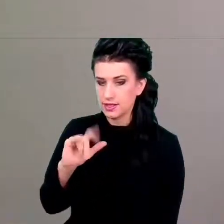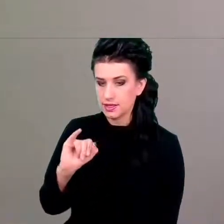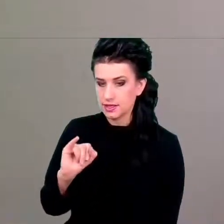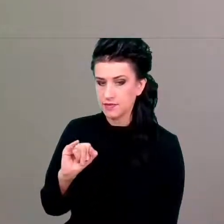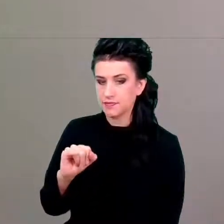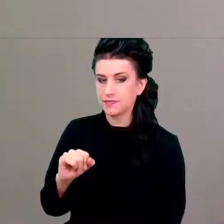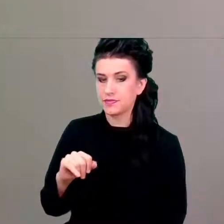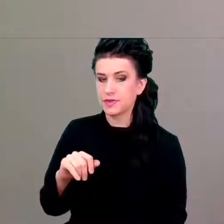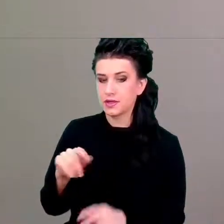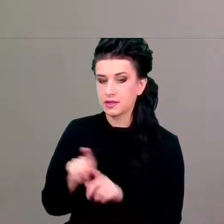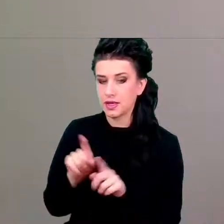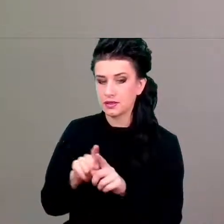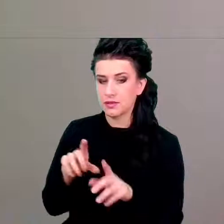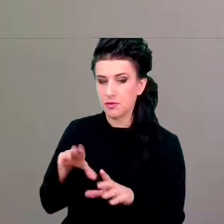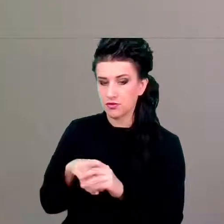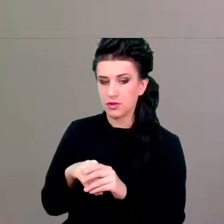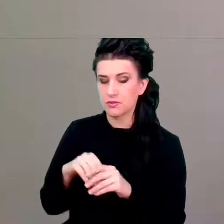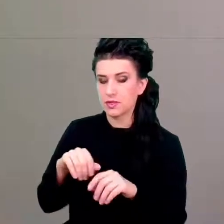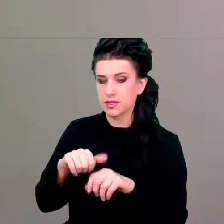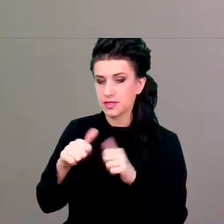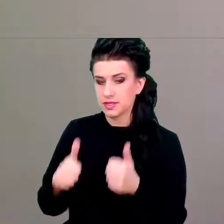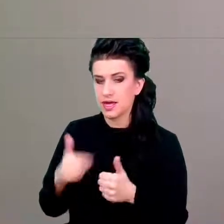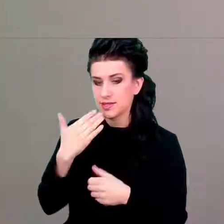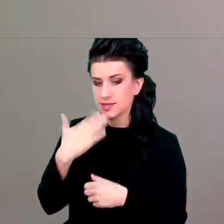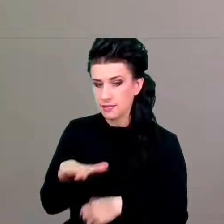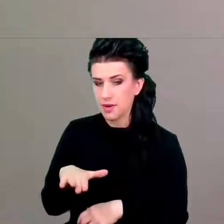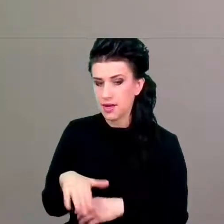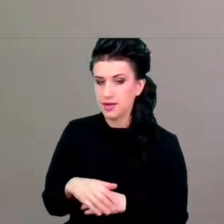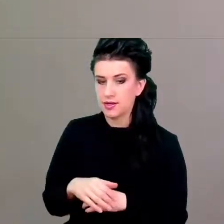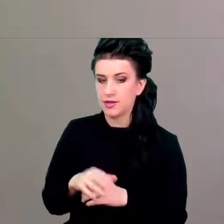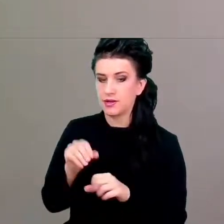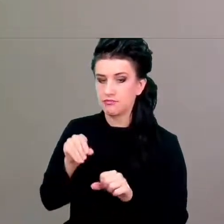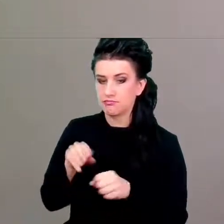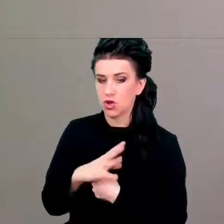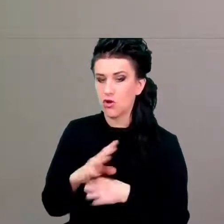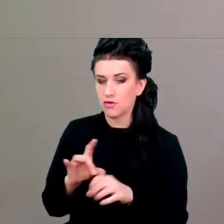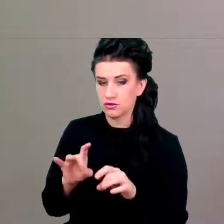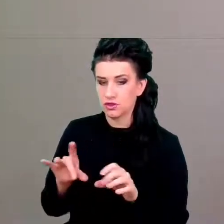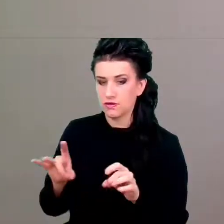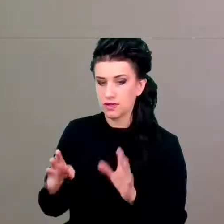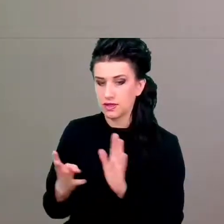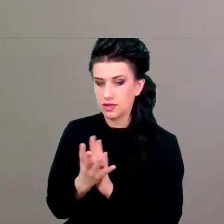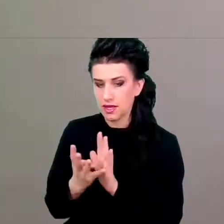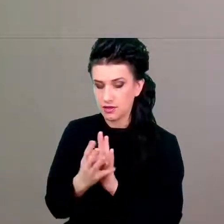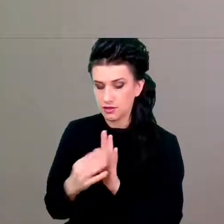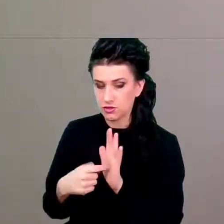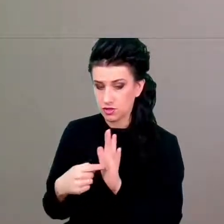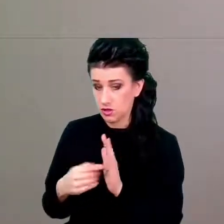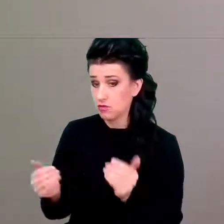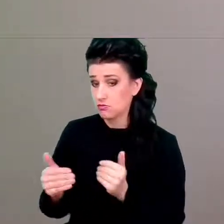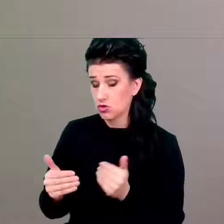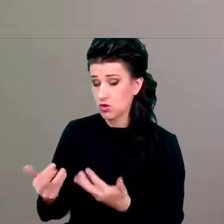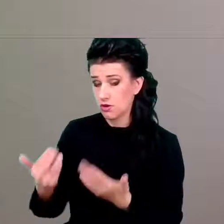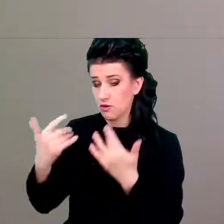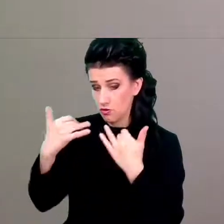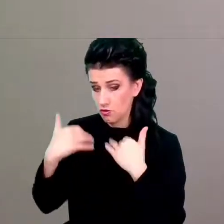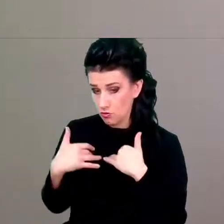zapalny towarzyszący infekcji SARS-CoV-2 może w jakiś sposób wpływać na